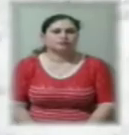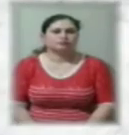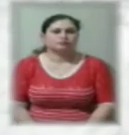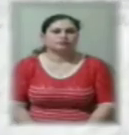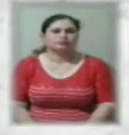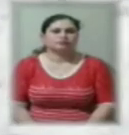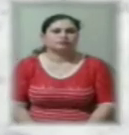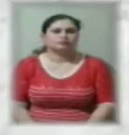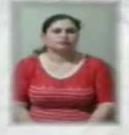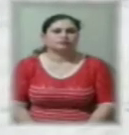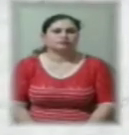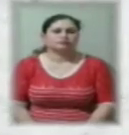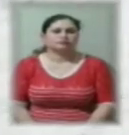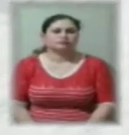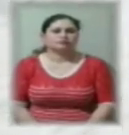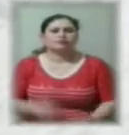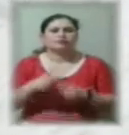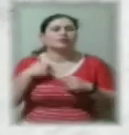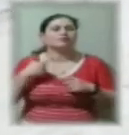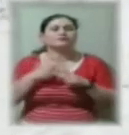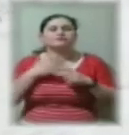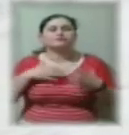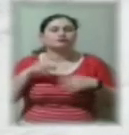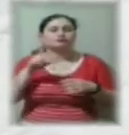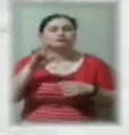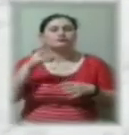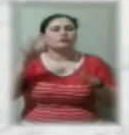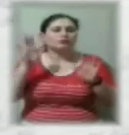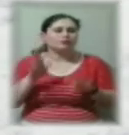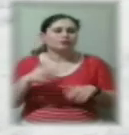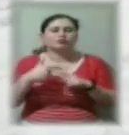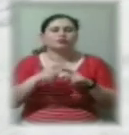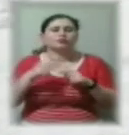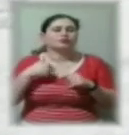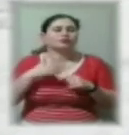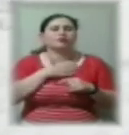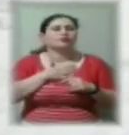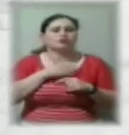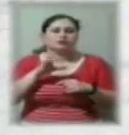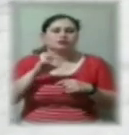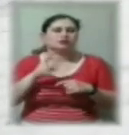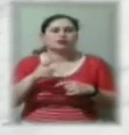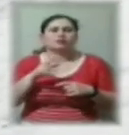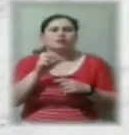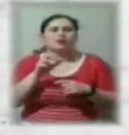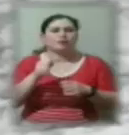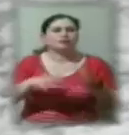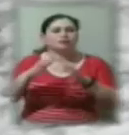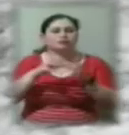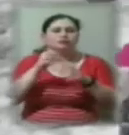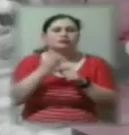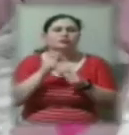Ми дуже раді, що сніг випав, тому що можна зробити снігову бабу, грати з сніжкою.